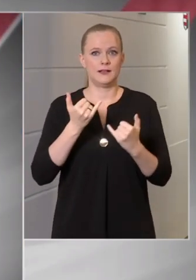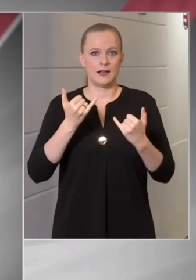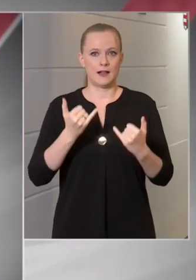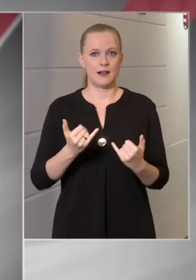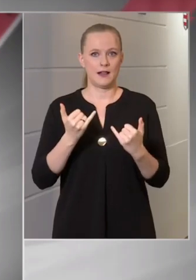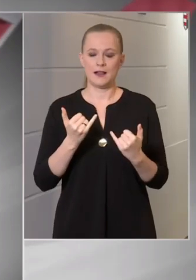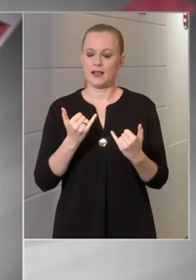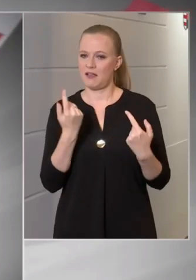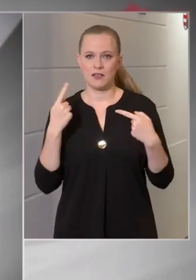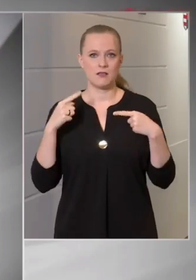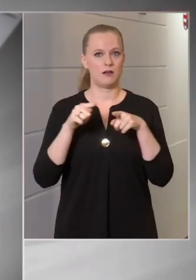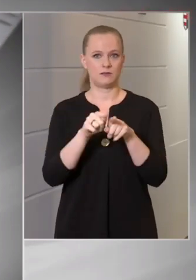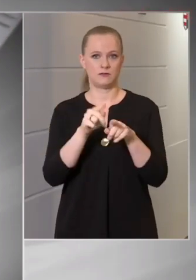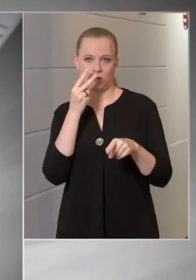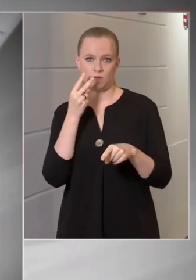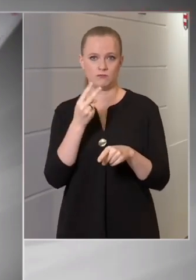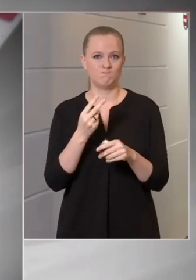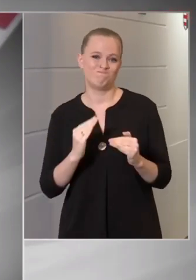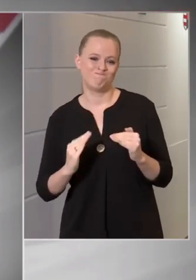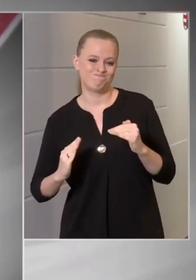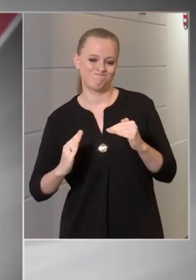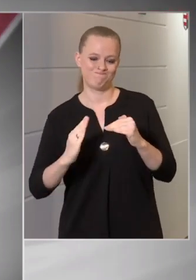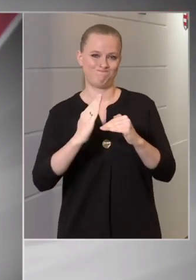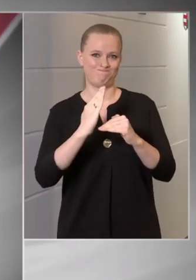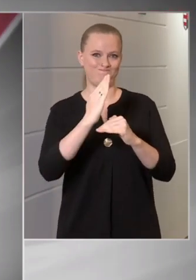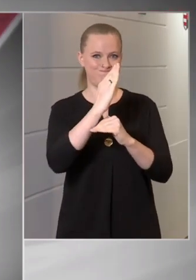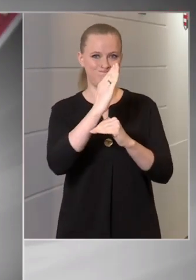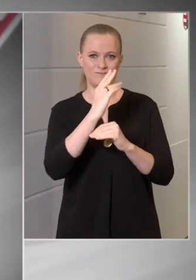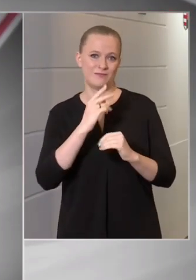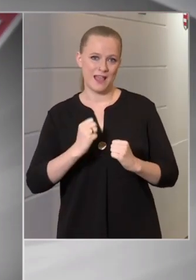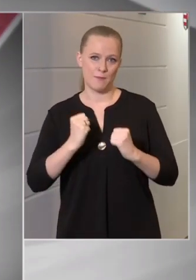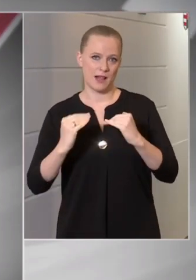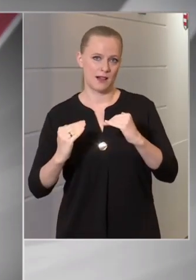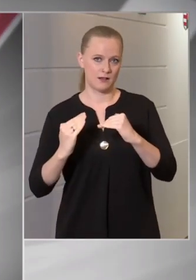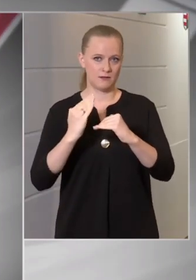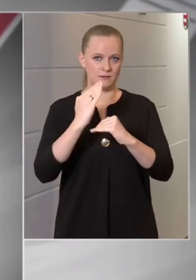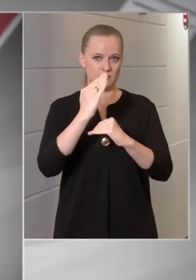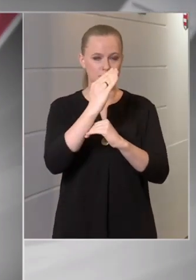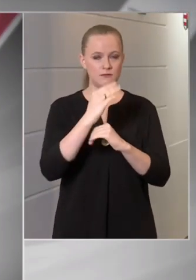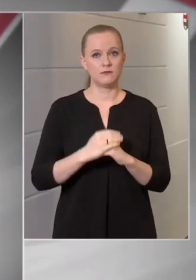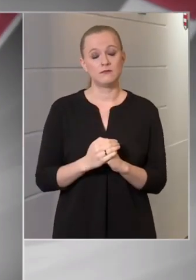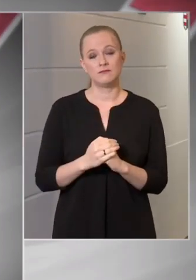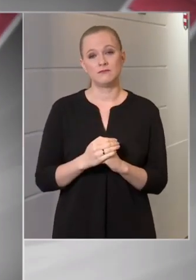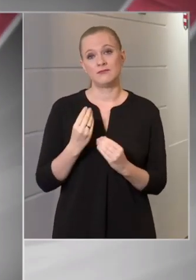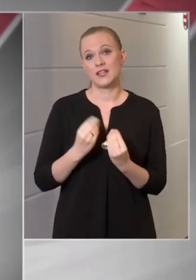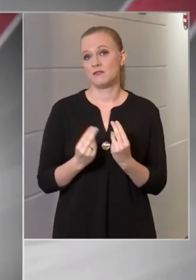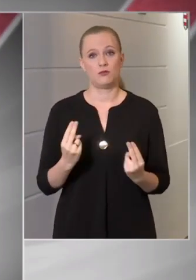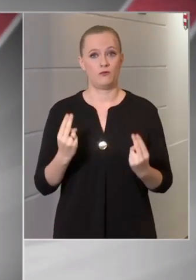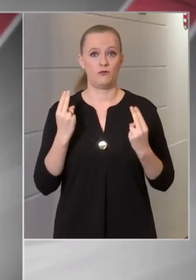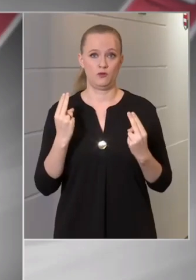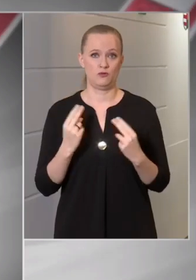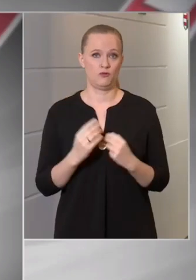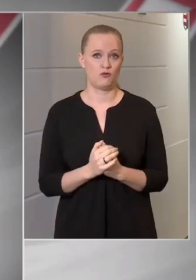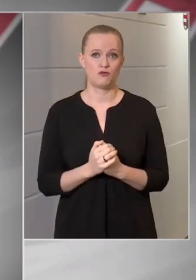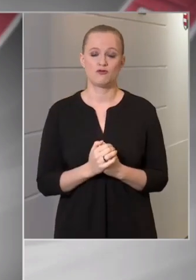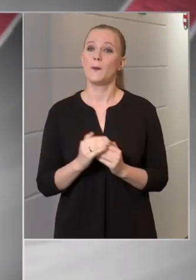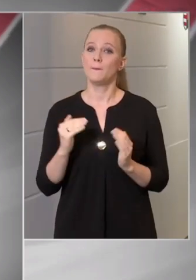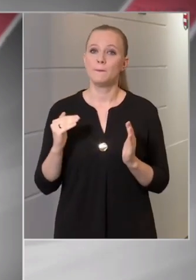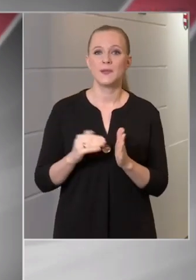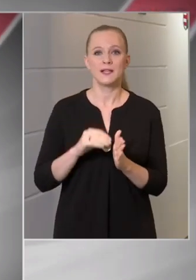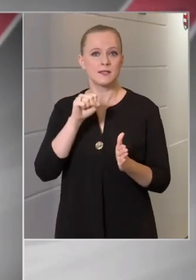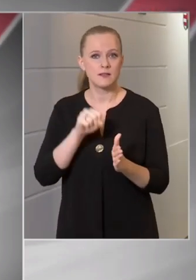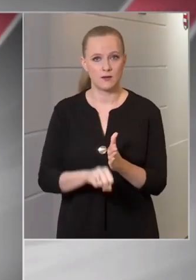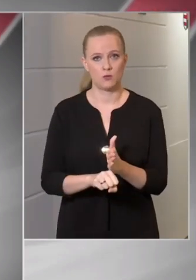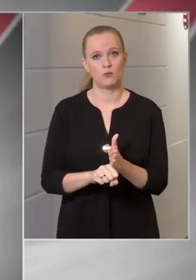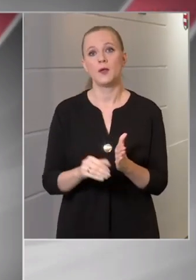egyértelműen felfutó szakasza, ezért nagyon-nagyon fontos, hogy még szigorúbban,